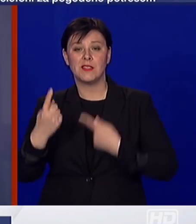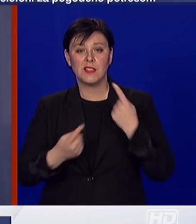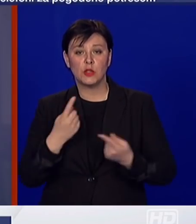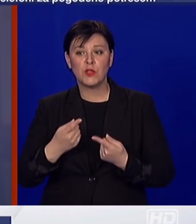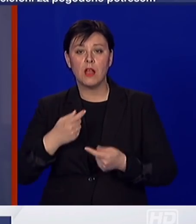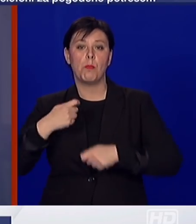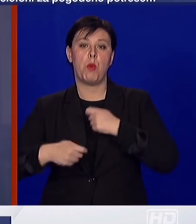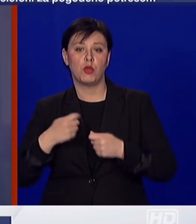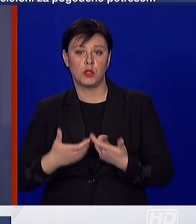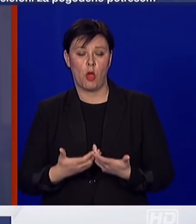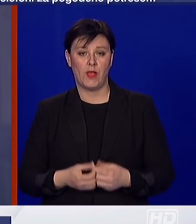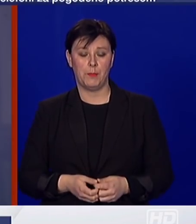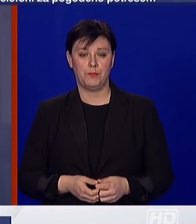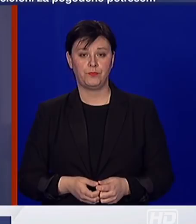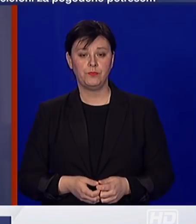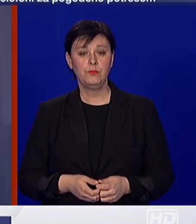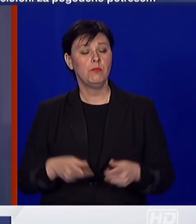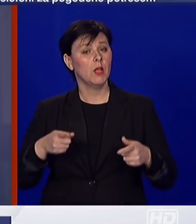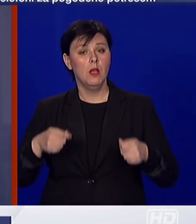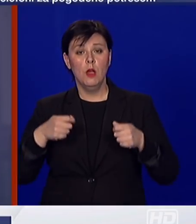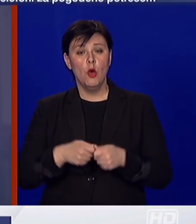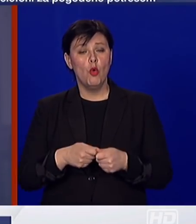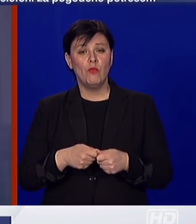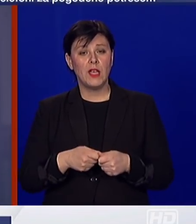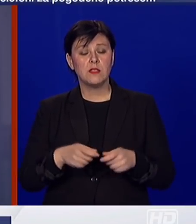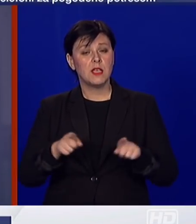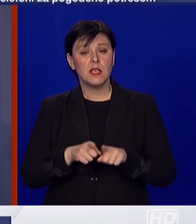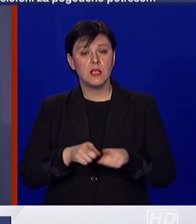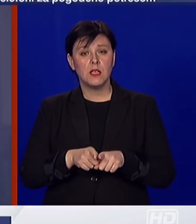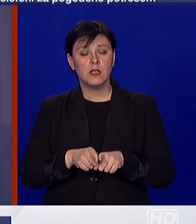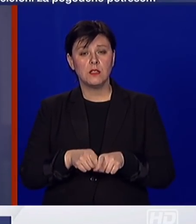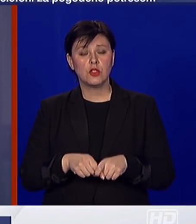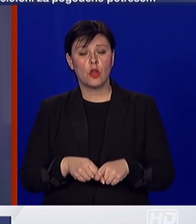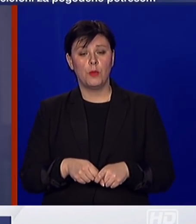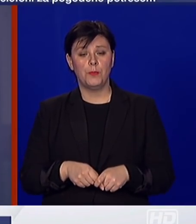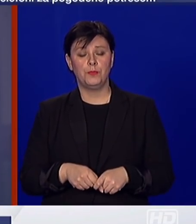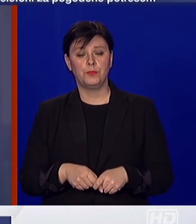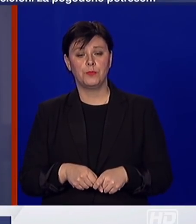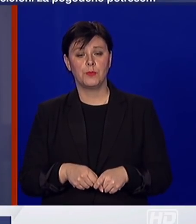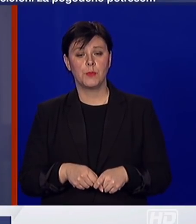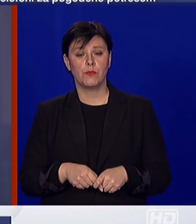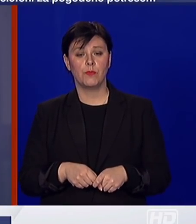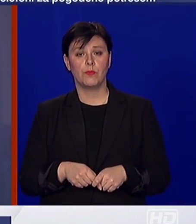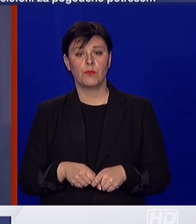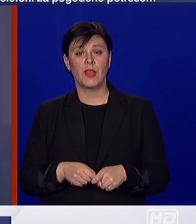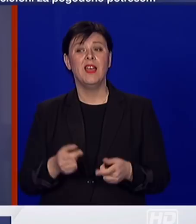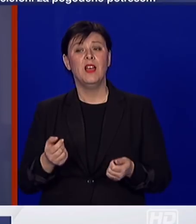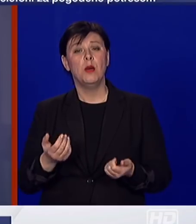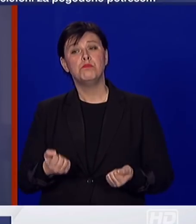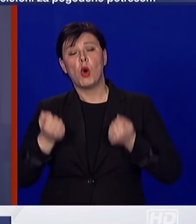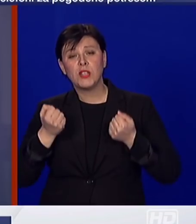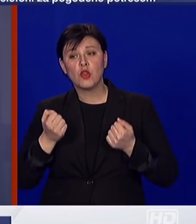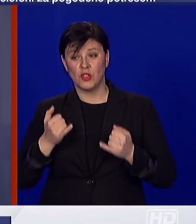poslove. Što se tiče tih eventualnih poteškoća koje sada